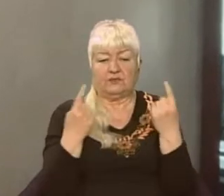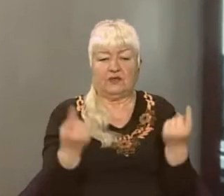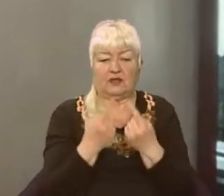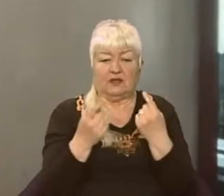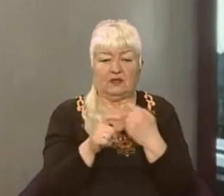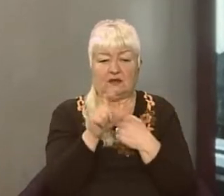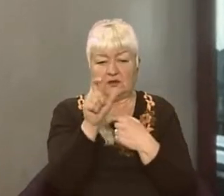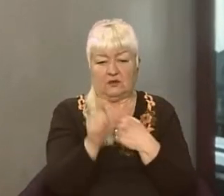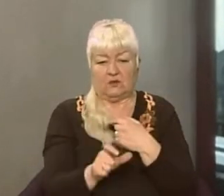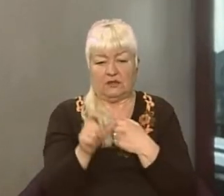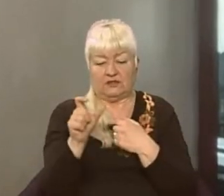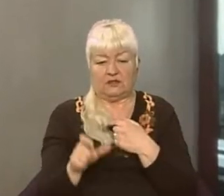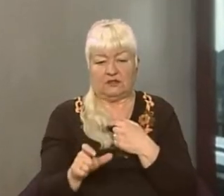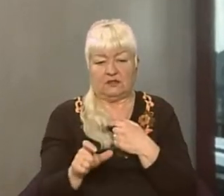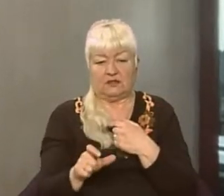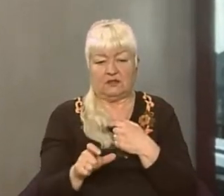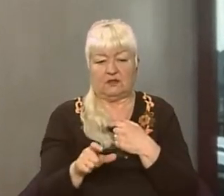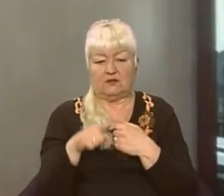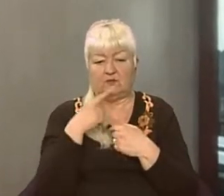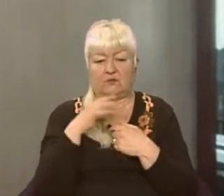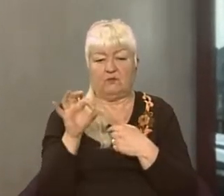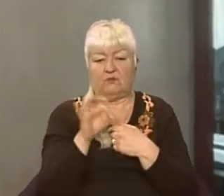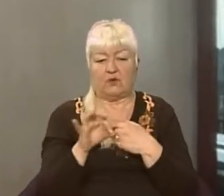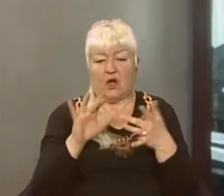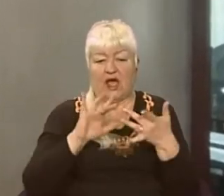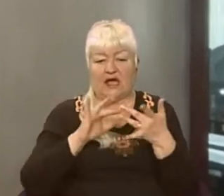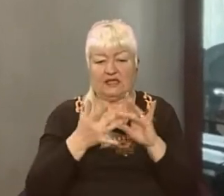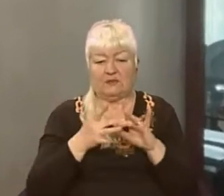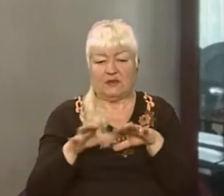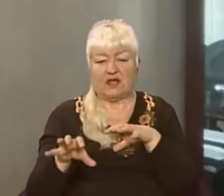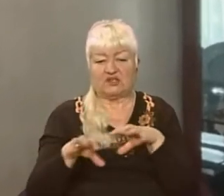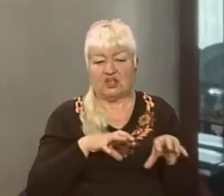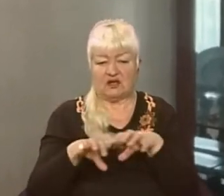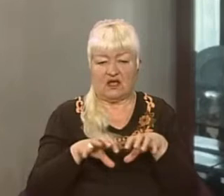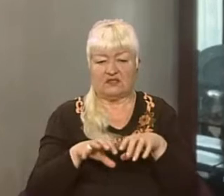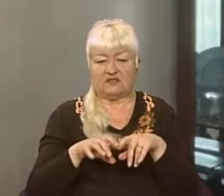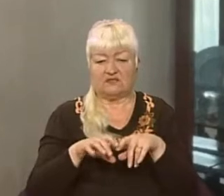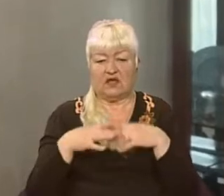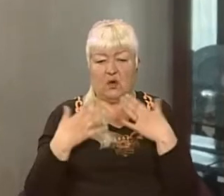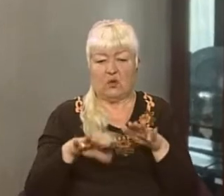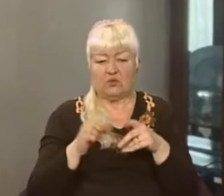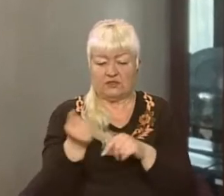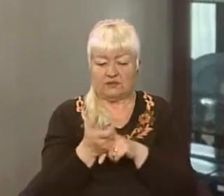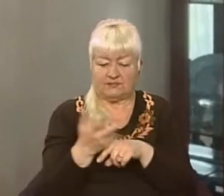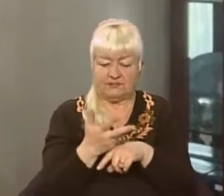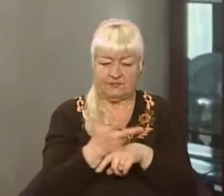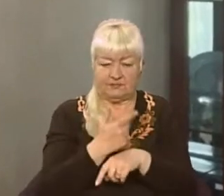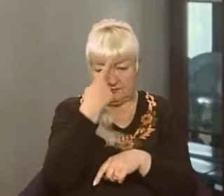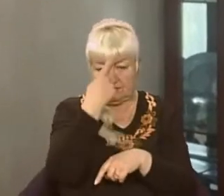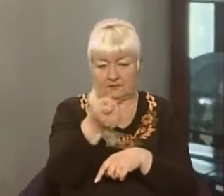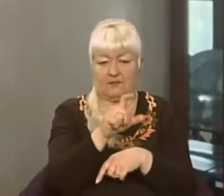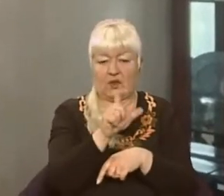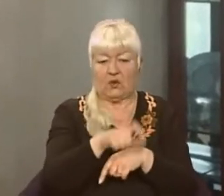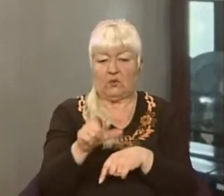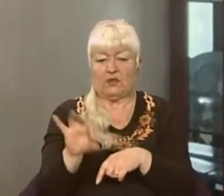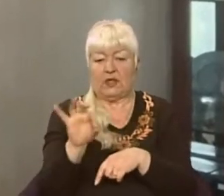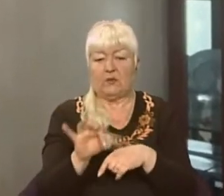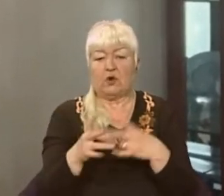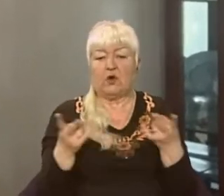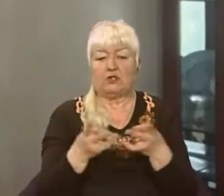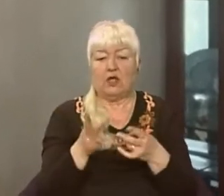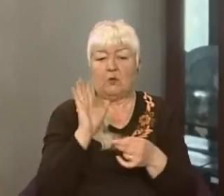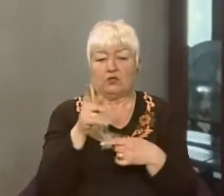Йдеться, наприклад, про вчидання кібершахрайств. Ми вже неодноразово попереджали людей про необхідність